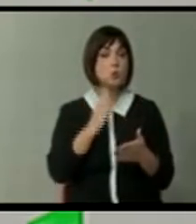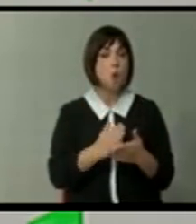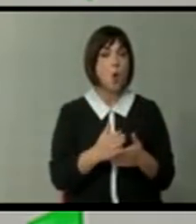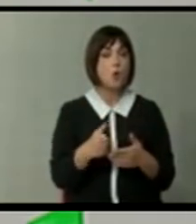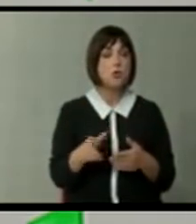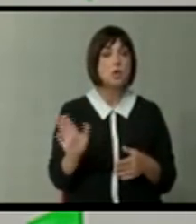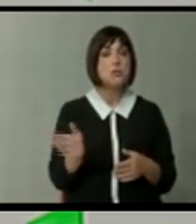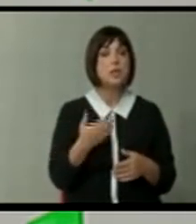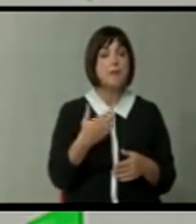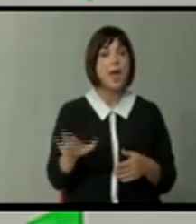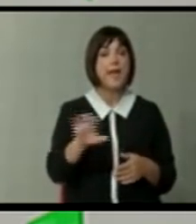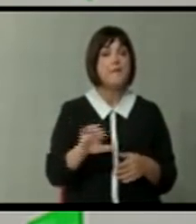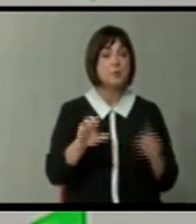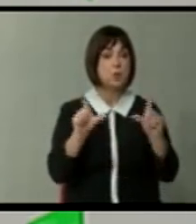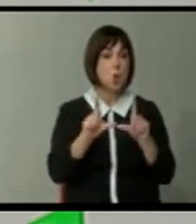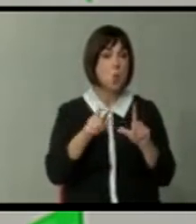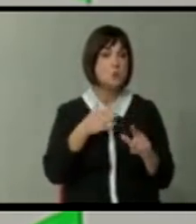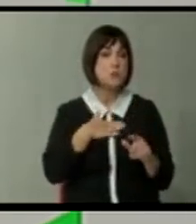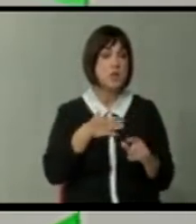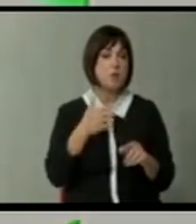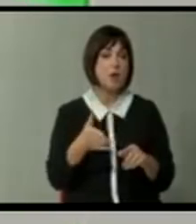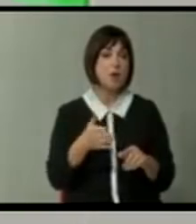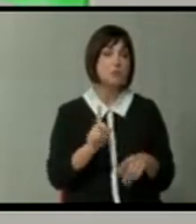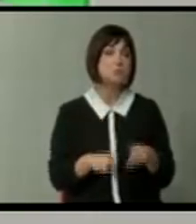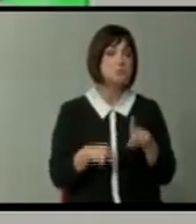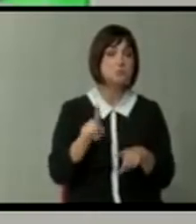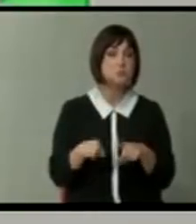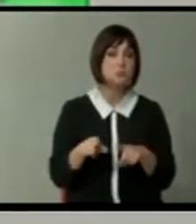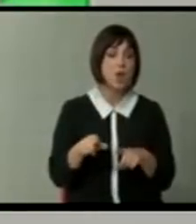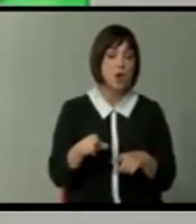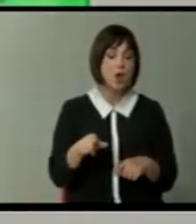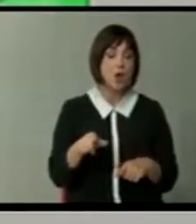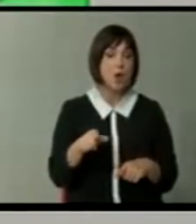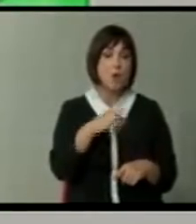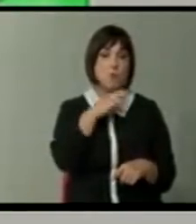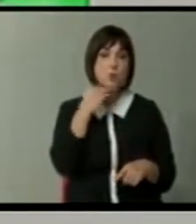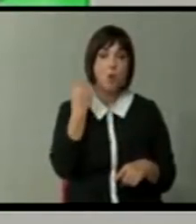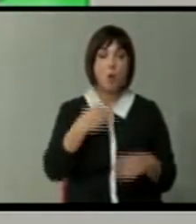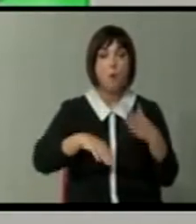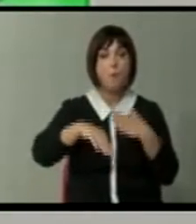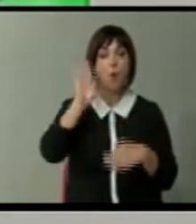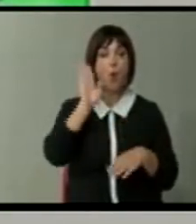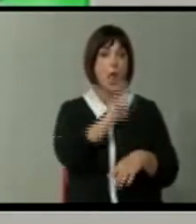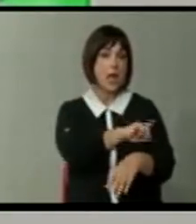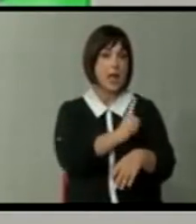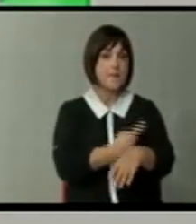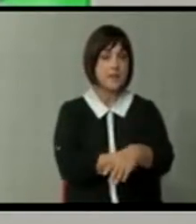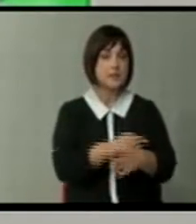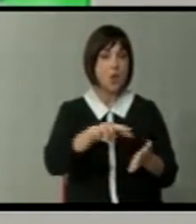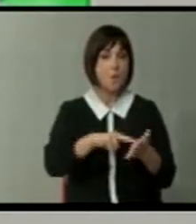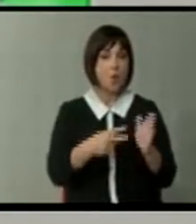се пак Европската Унија имаше некако, не некако, тога многу по-голем капацитет